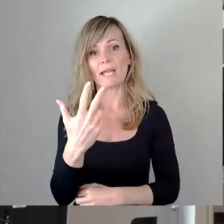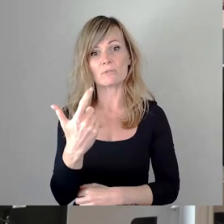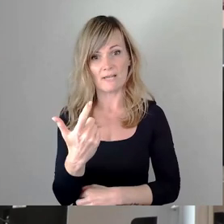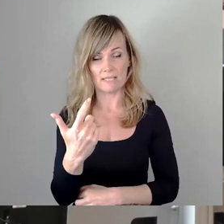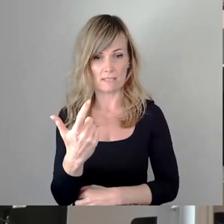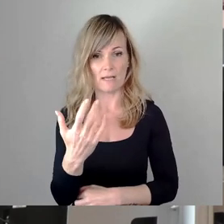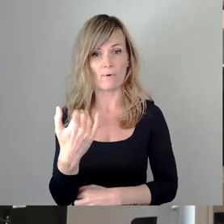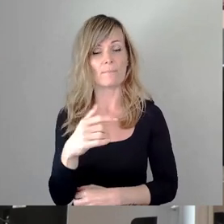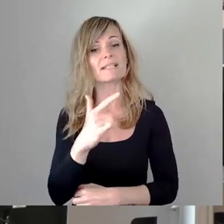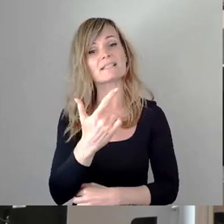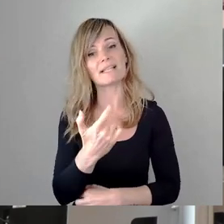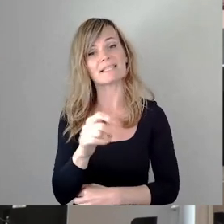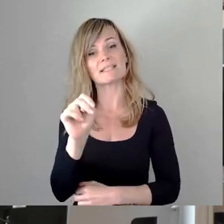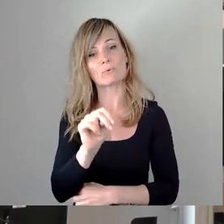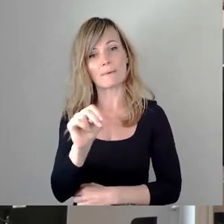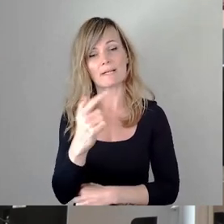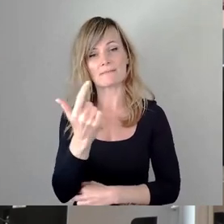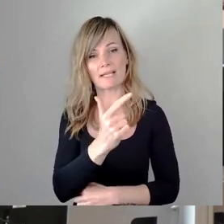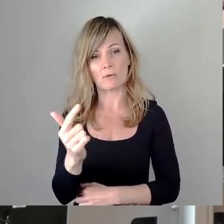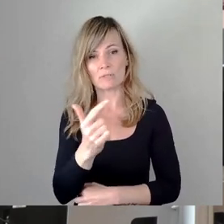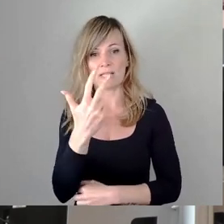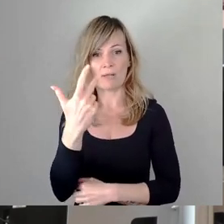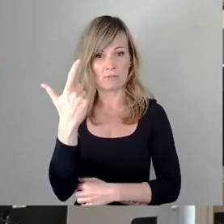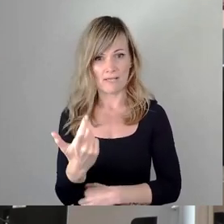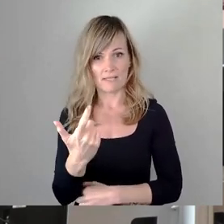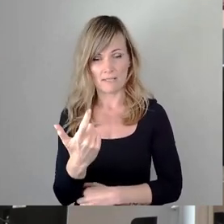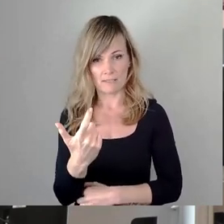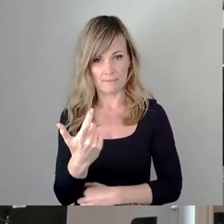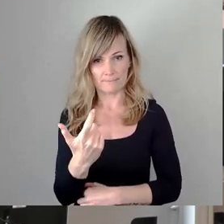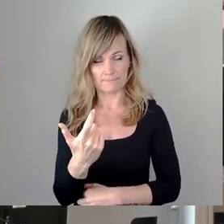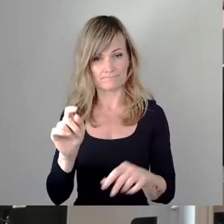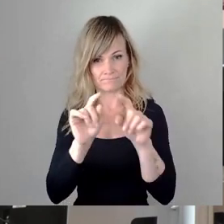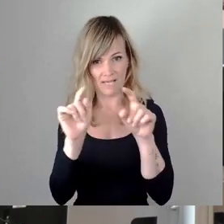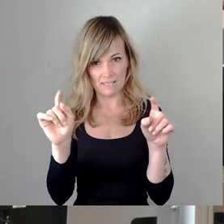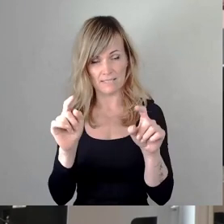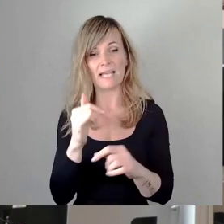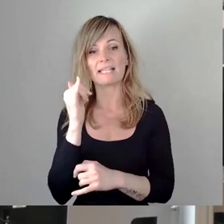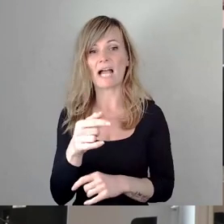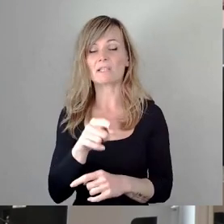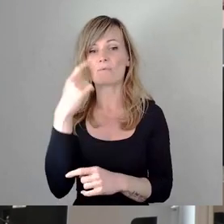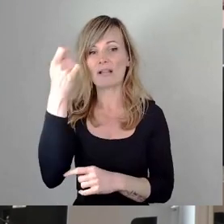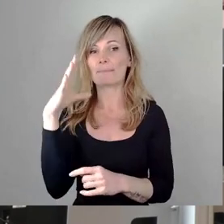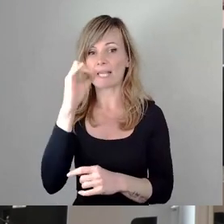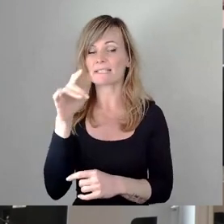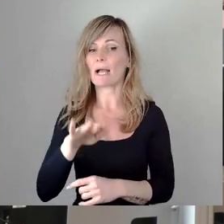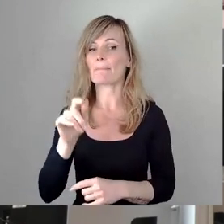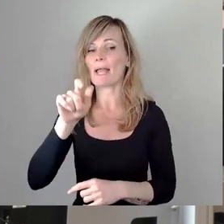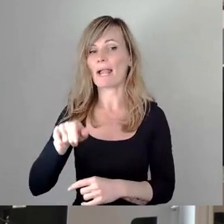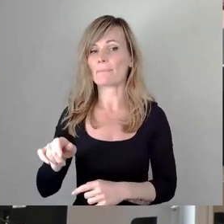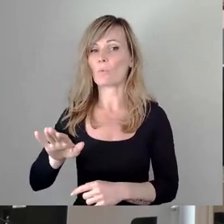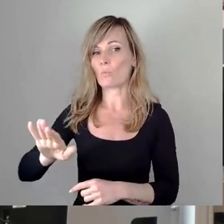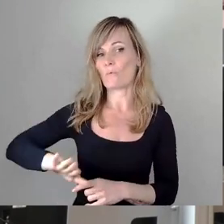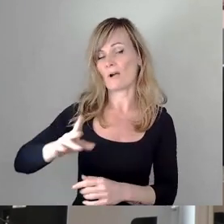vom 20. November 2023, zum Gegenstand, ja, zu den Filmnächten am Elbufer durch die Stadtverwaltung,